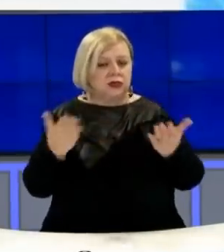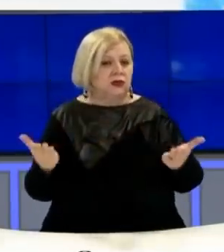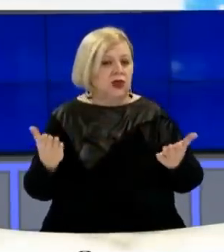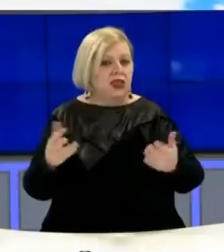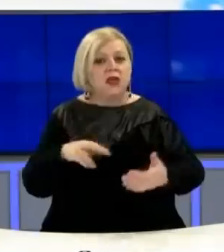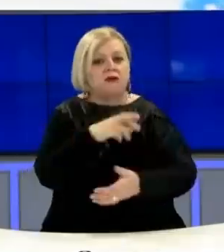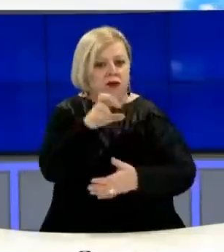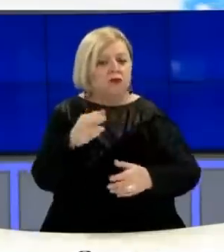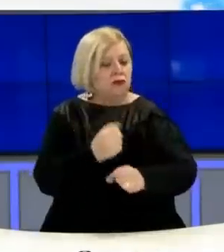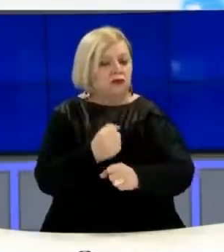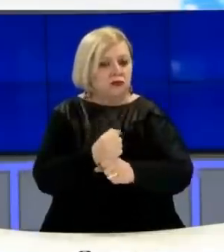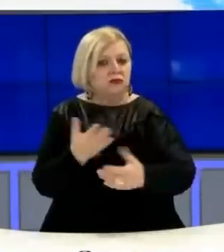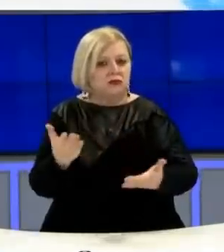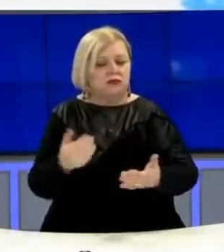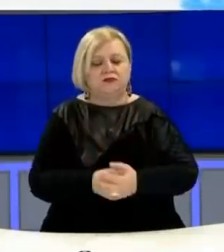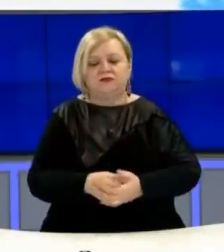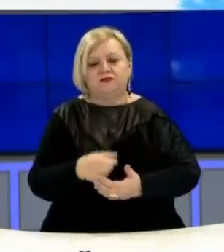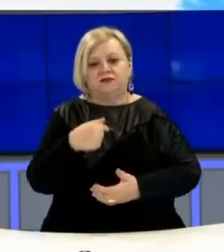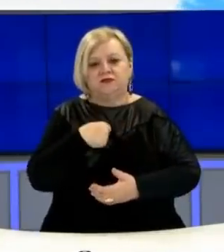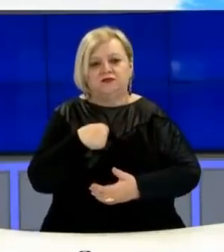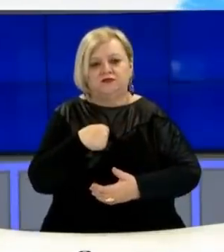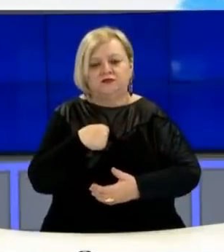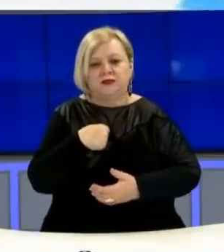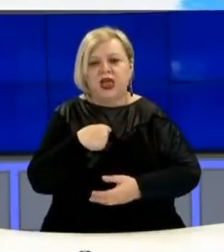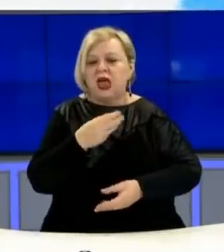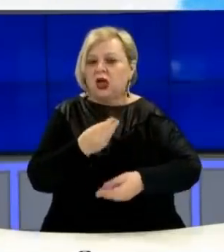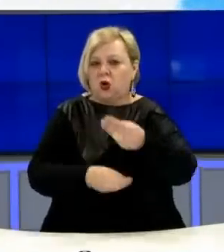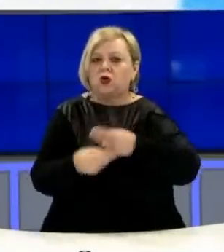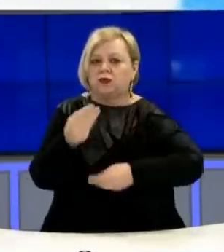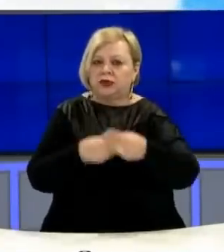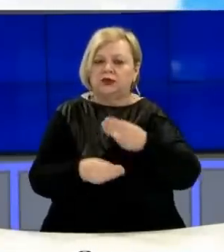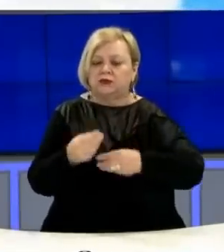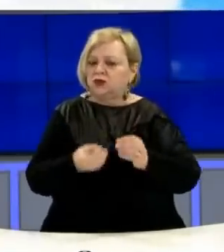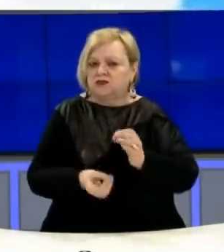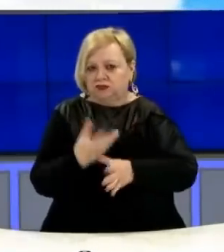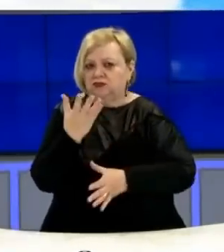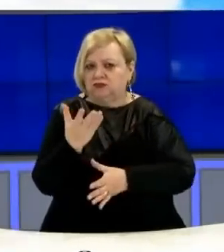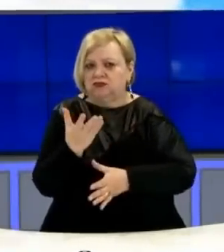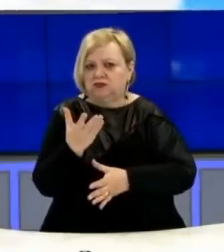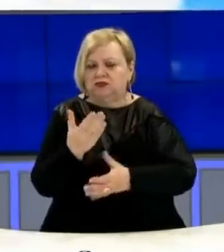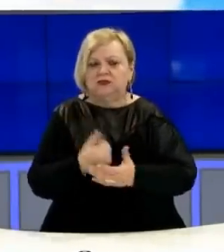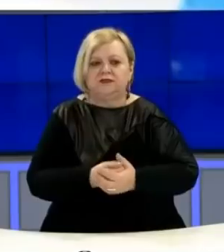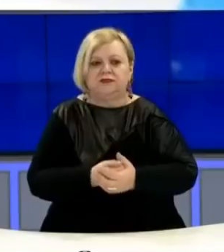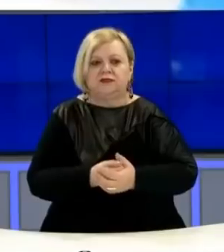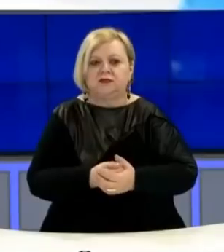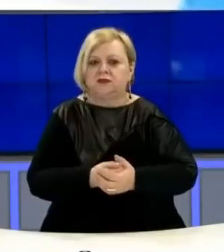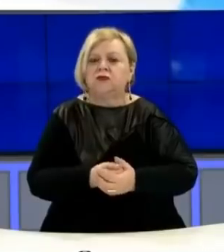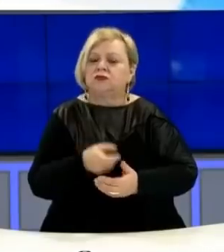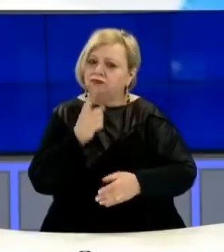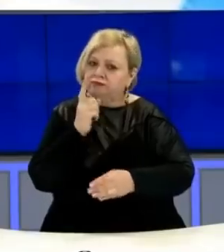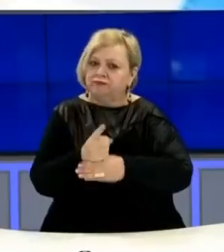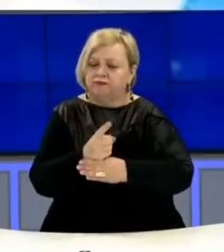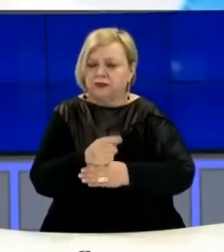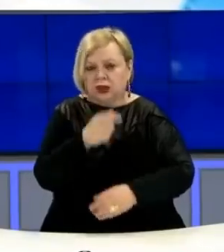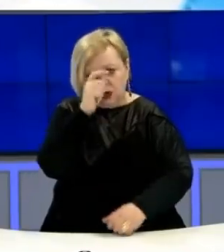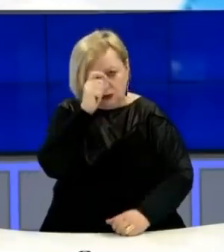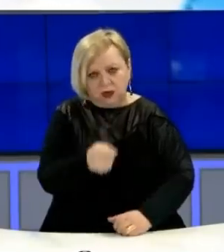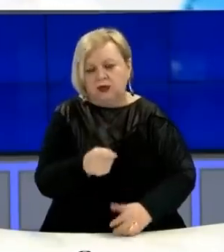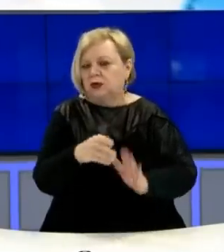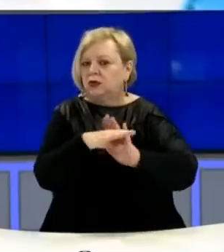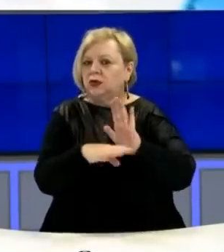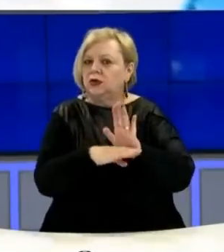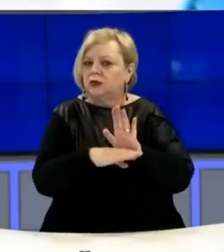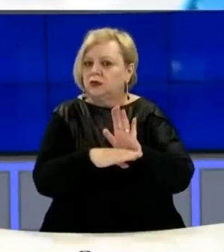sajë në duke pënua unë konsidroj që ekonomia besoj që dëzhvillot por me një kusht nëse respektuat ligje